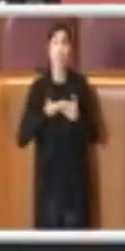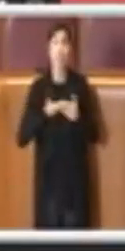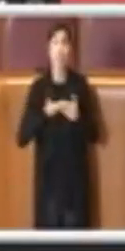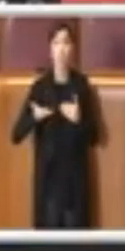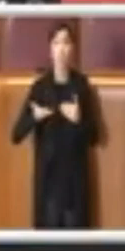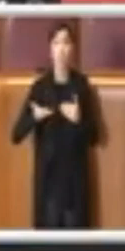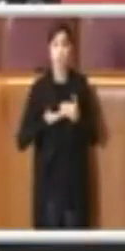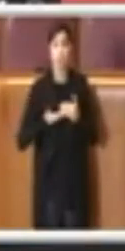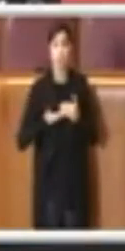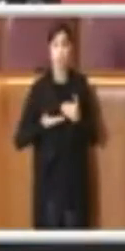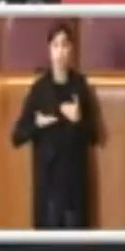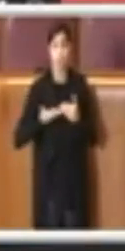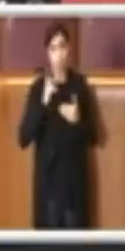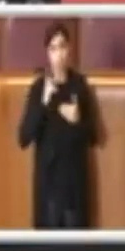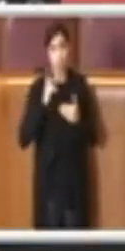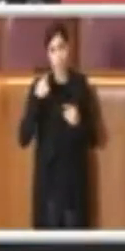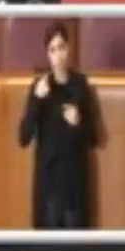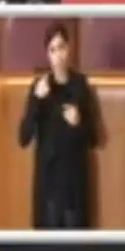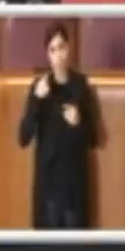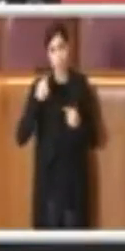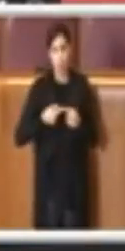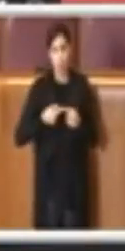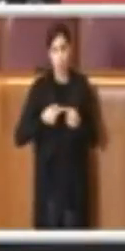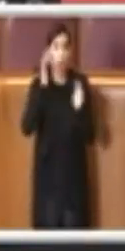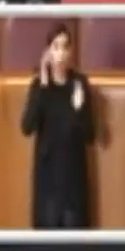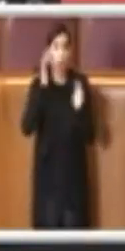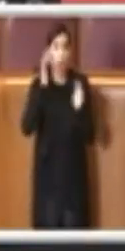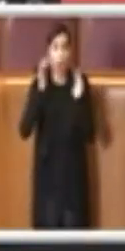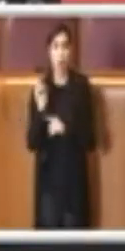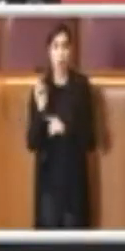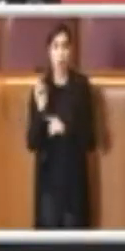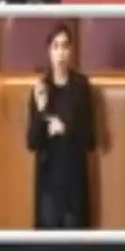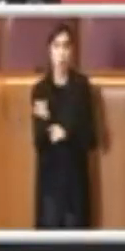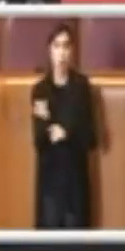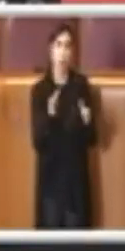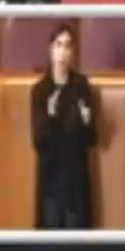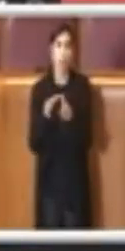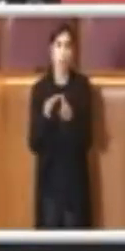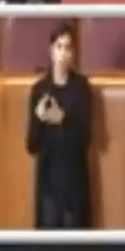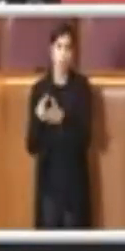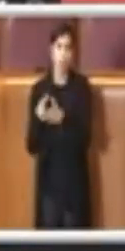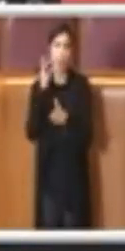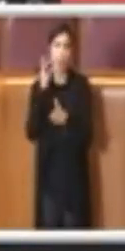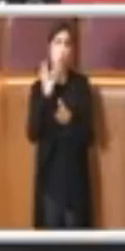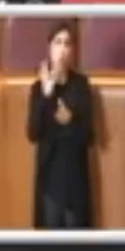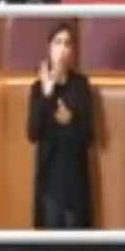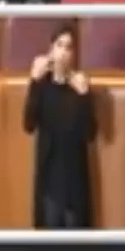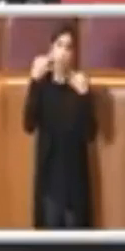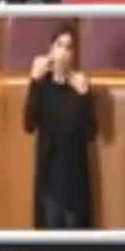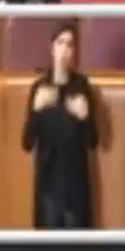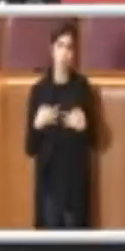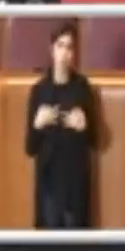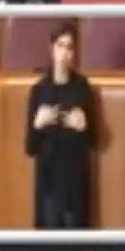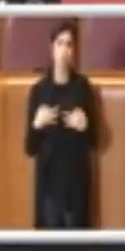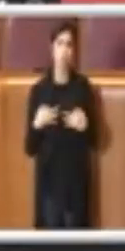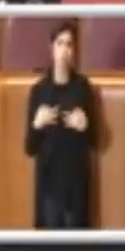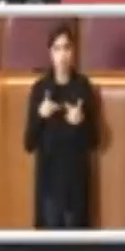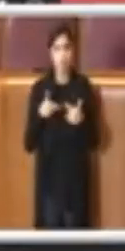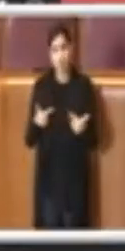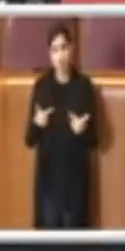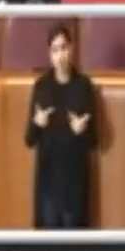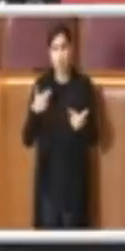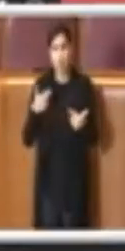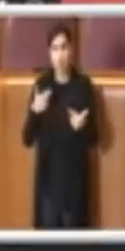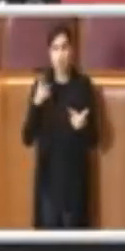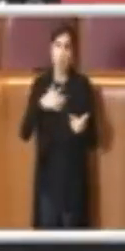come sempre abbiamo fatto, audiremo insomma le diverse categorie per assicurarci insomma di poter dare il nostro